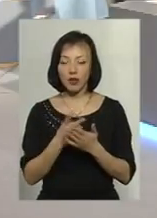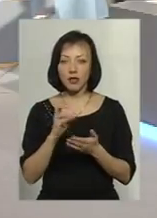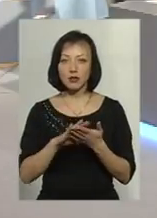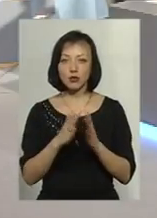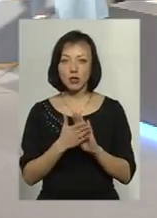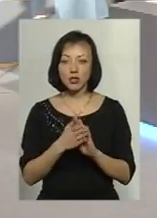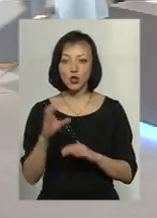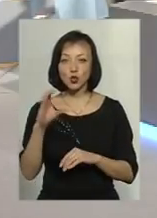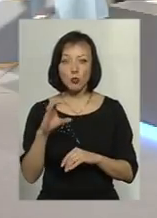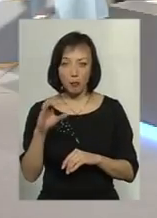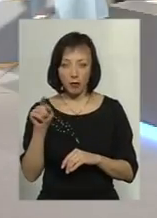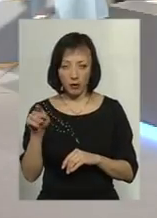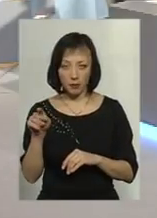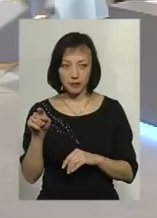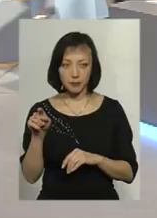ситуацію в Сумах,